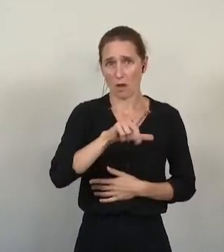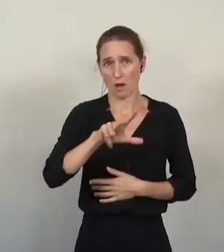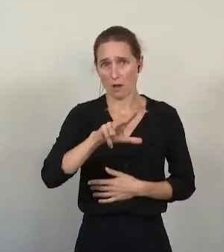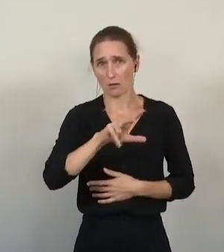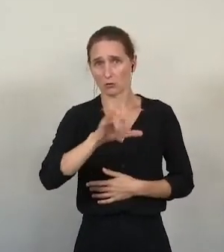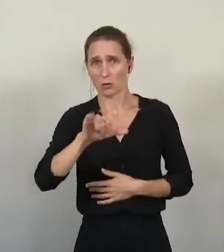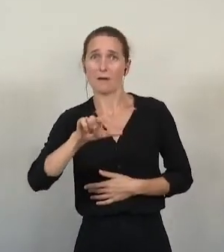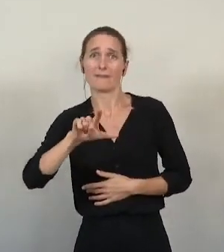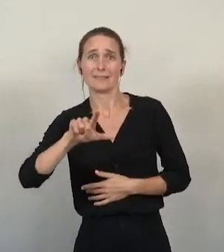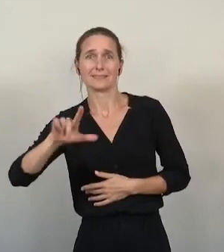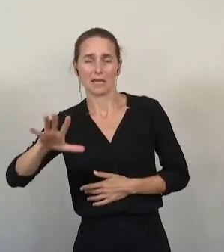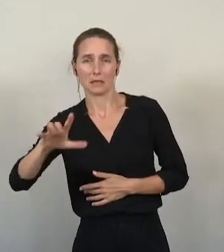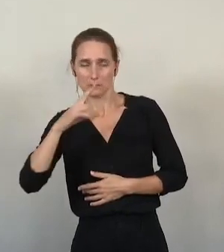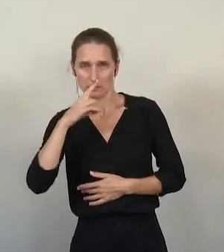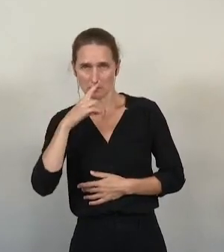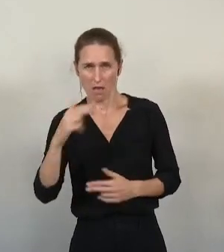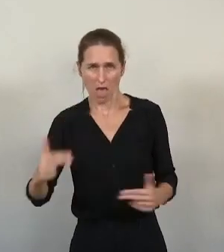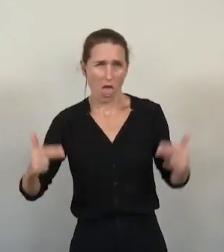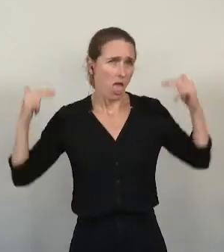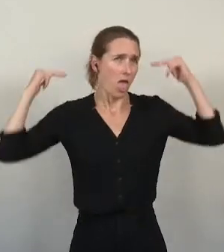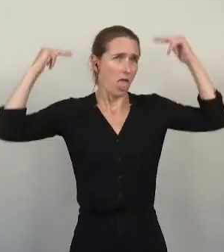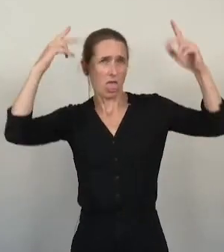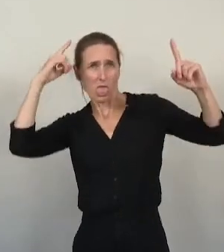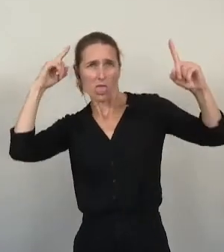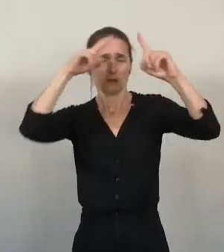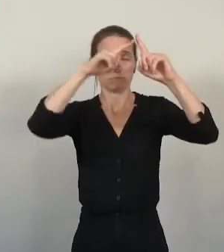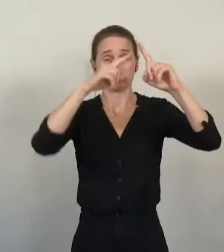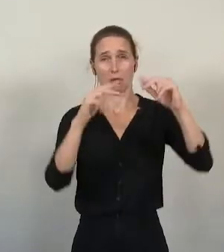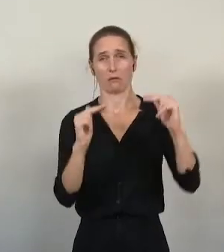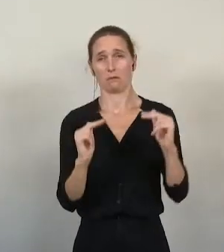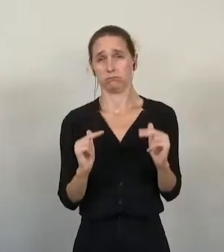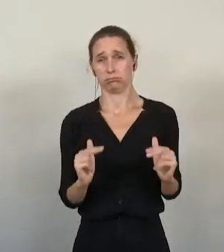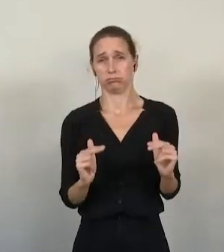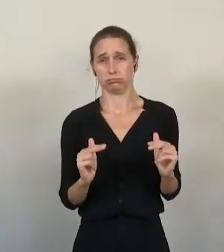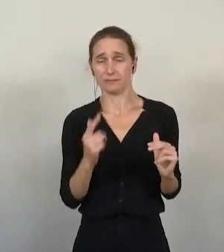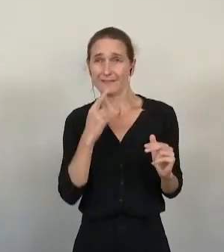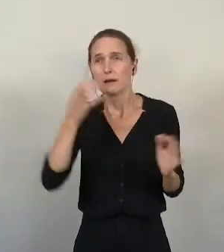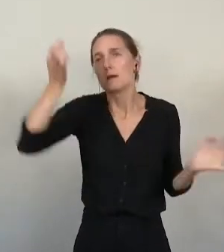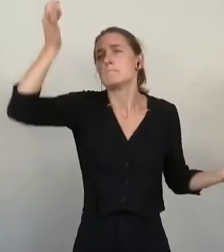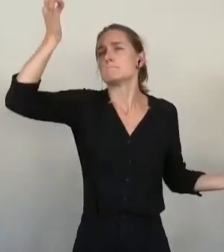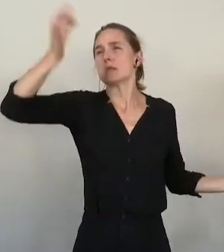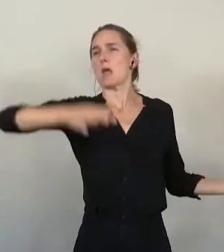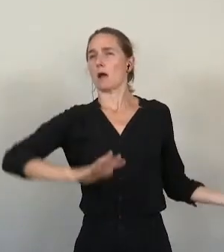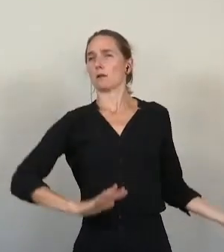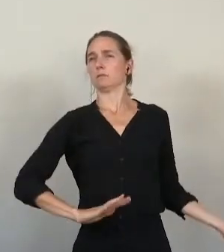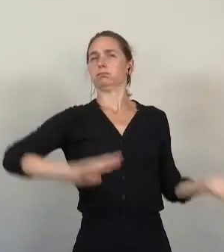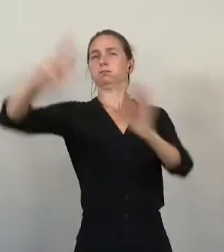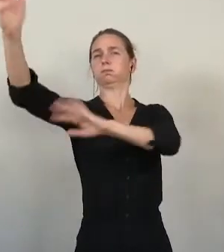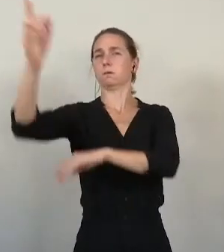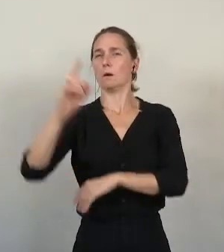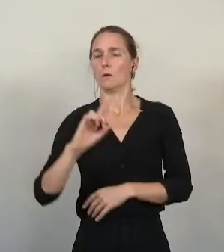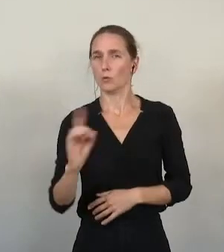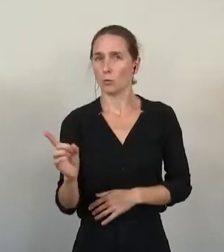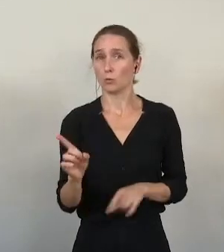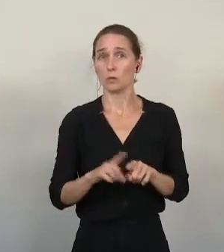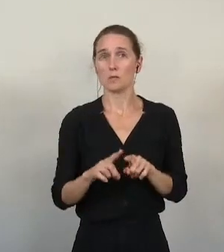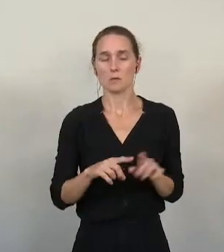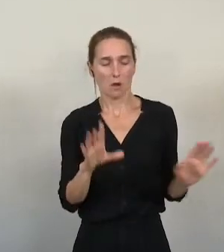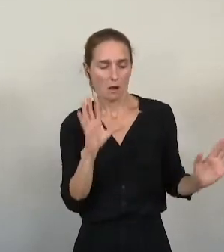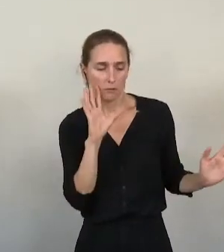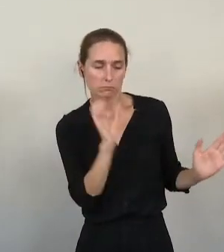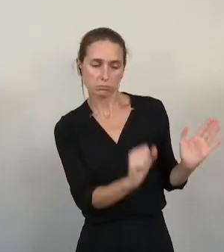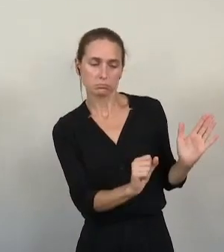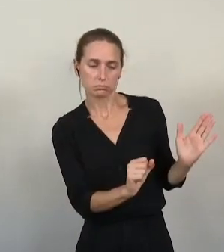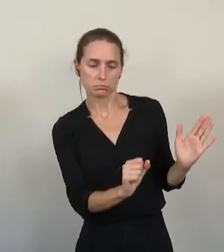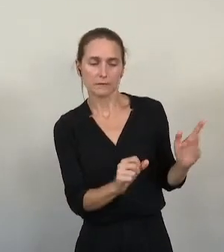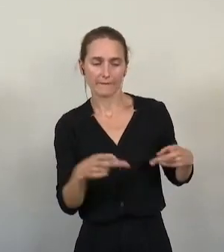comprend qu'il ne faut pas s'attendre à des miracles. Je constate aussi que la ville s'engage à mettre 100 000 euros par an pour, je